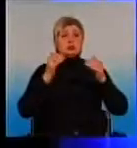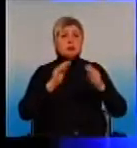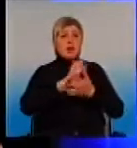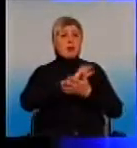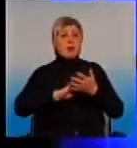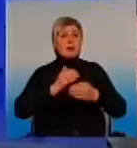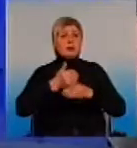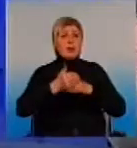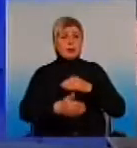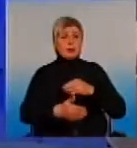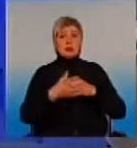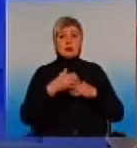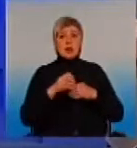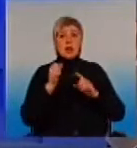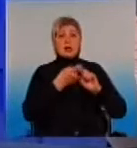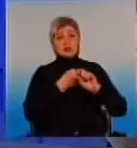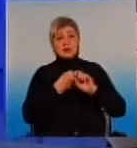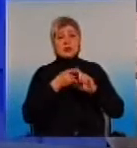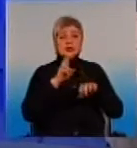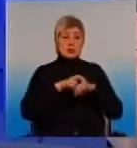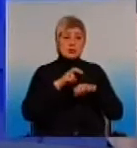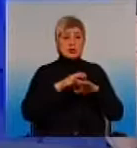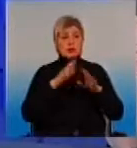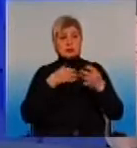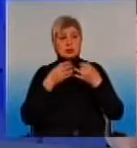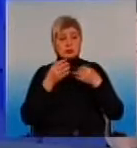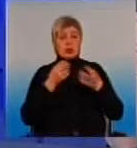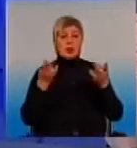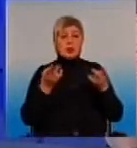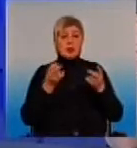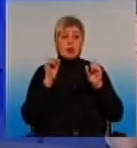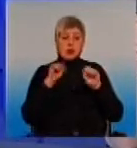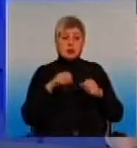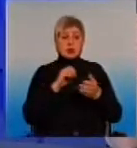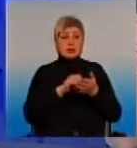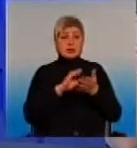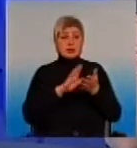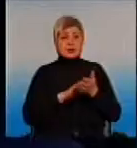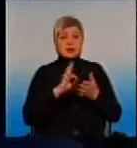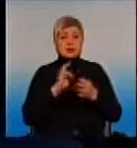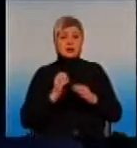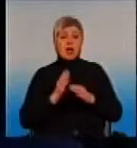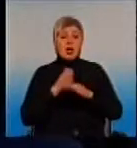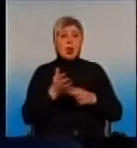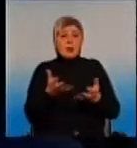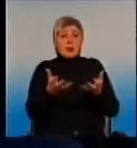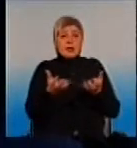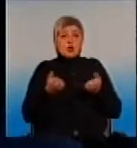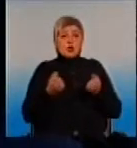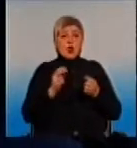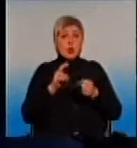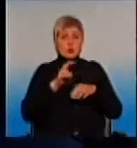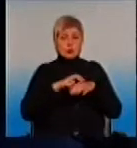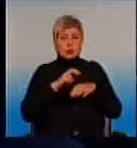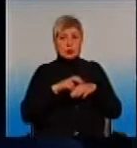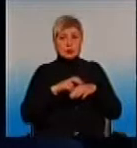'язатися з лікарем, так потроху… Так, тобто можна записатися на прийом. Це найнадіжній спосіб. Время